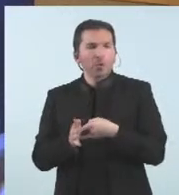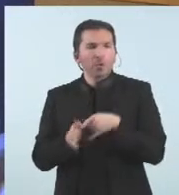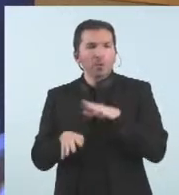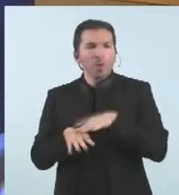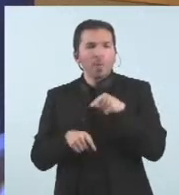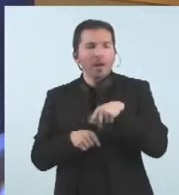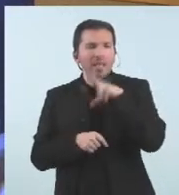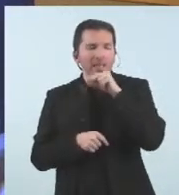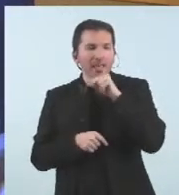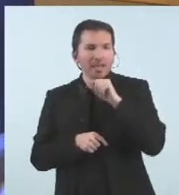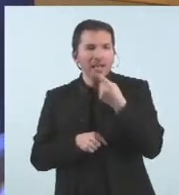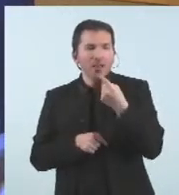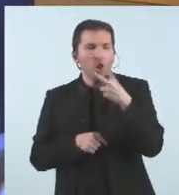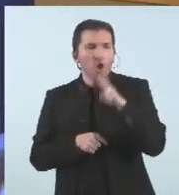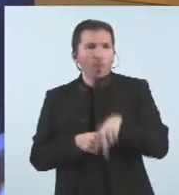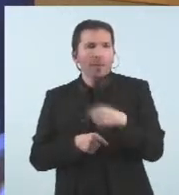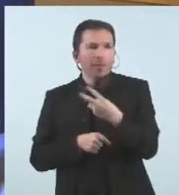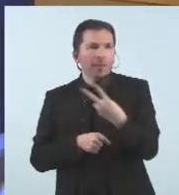Nadal 2021-2022